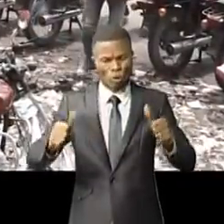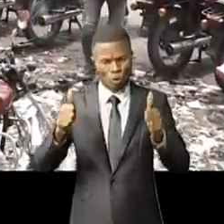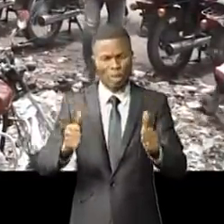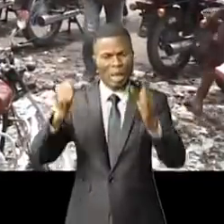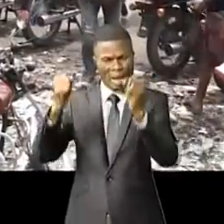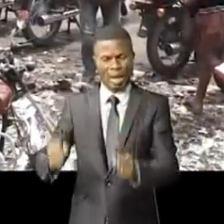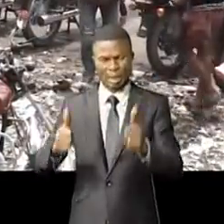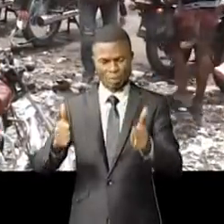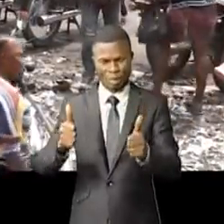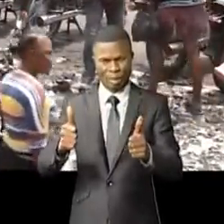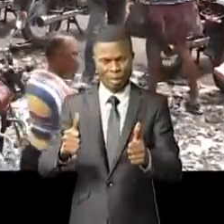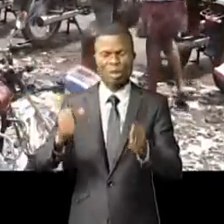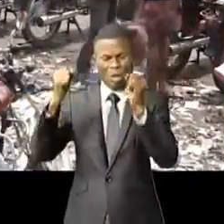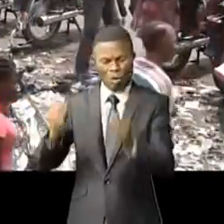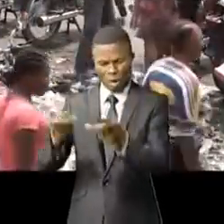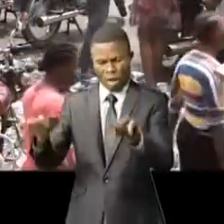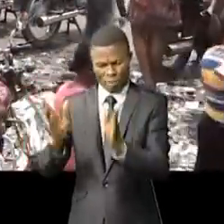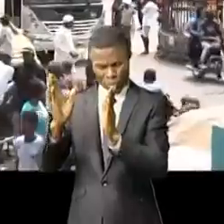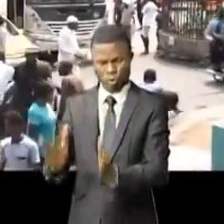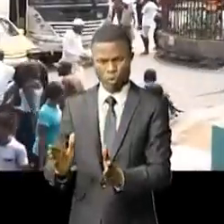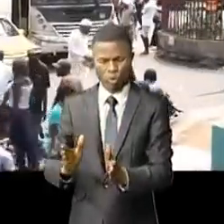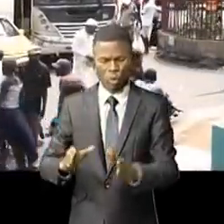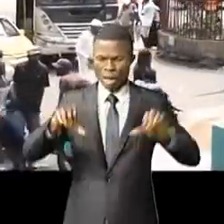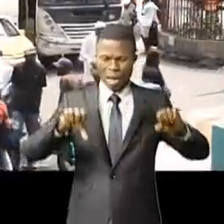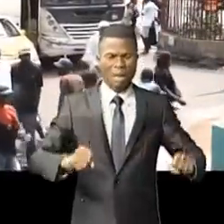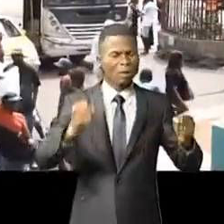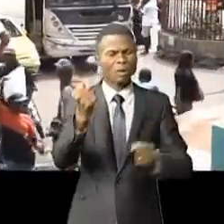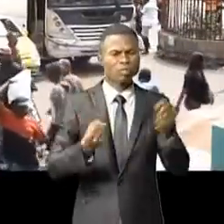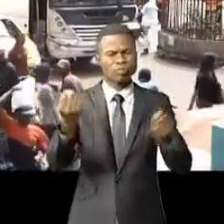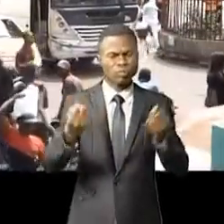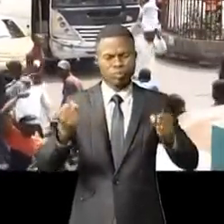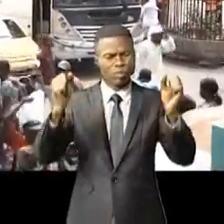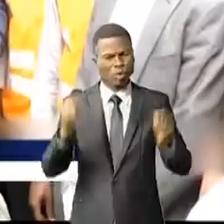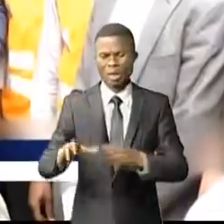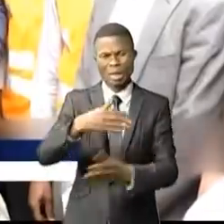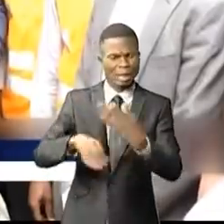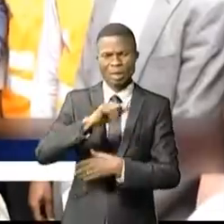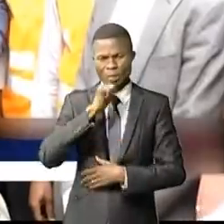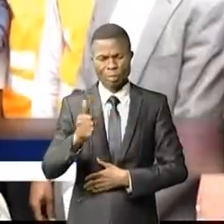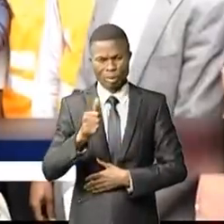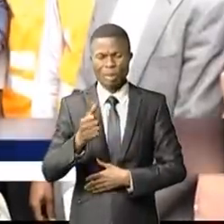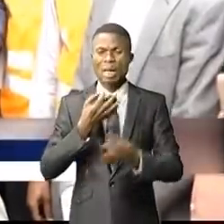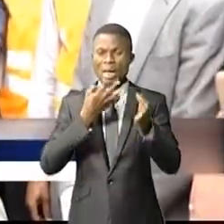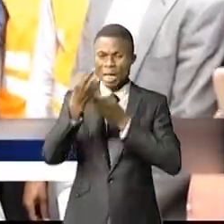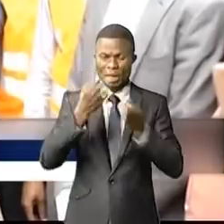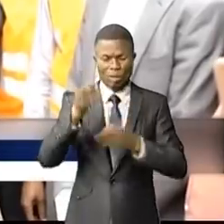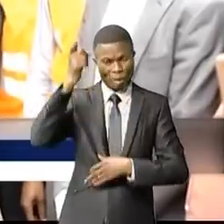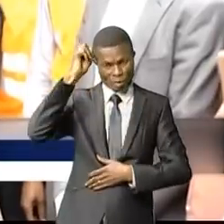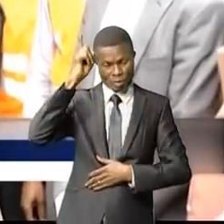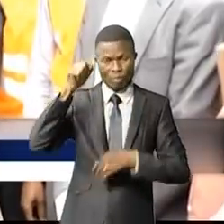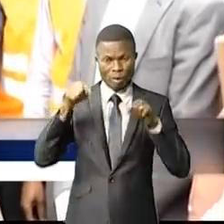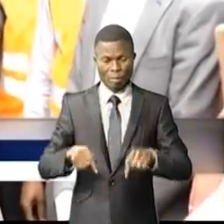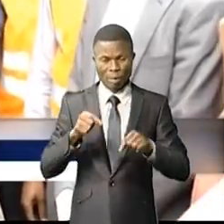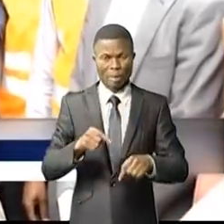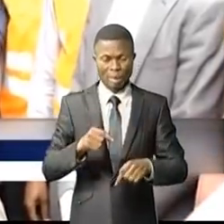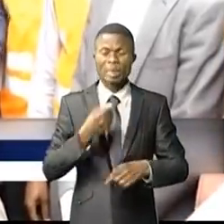aux motocyclistes de stationner en sécurité pendant les heures de service. Nous avons parlé et maintenant ce que